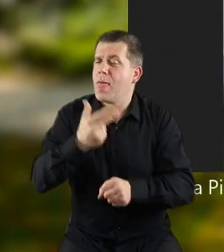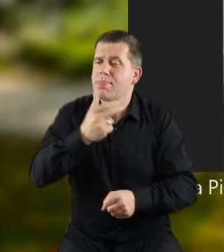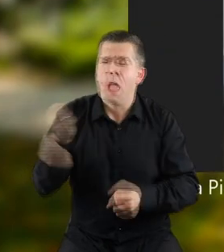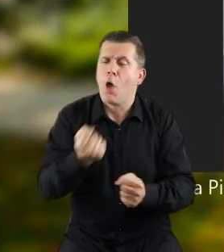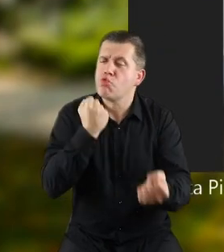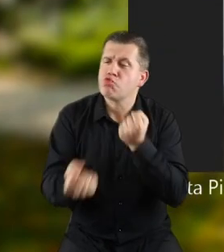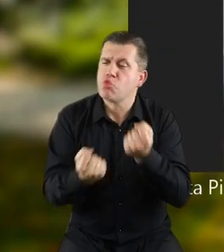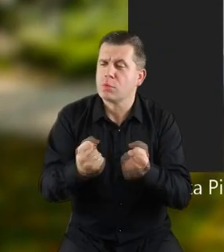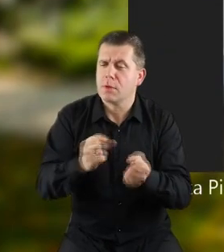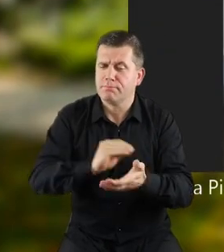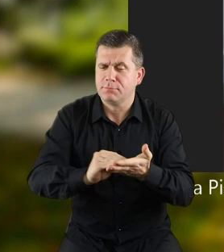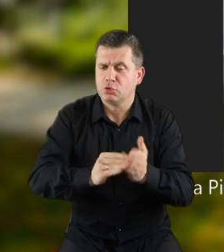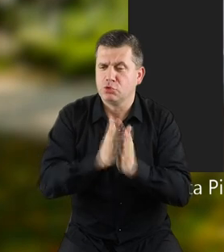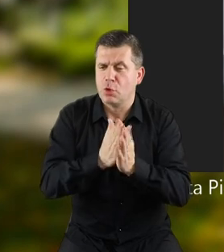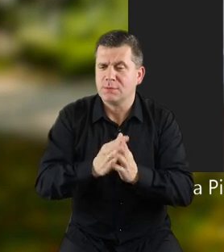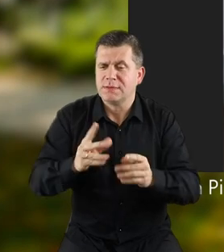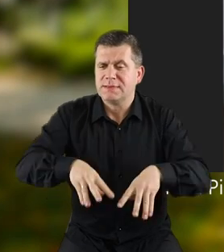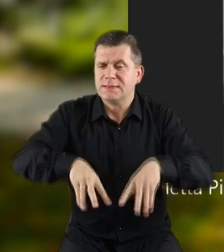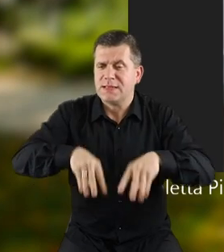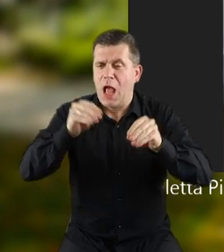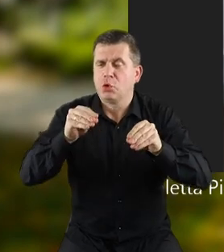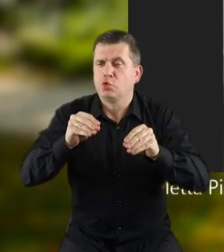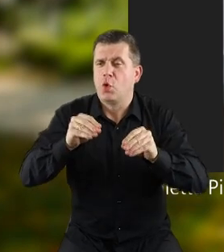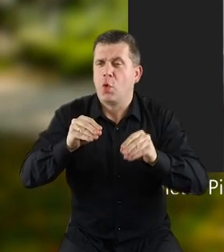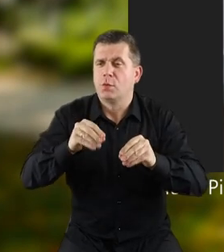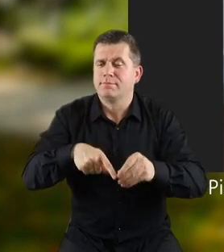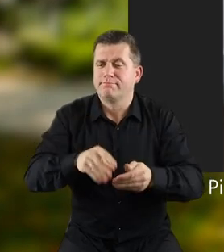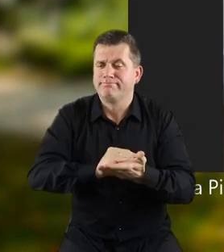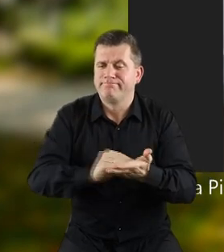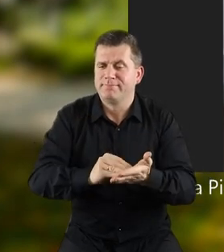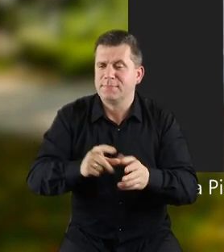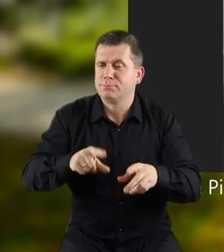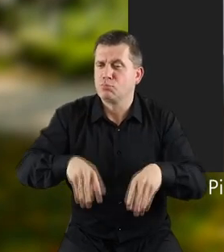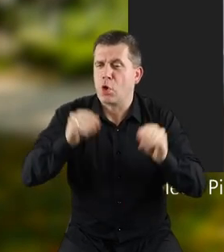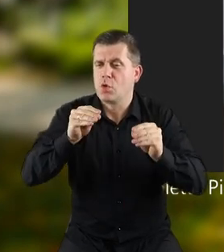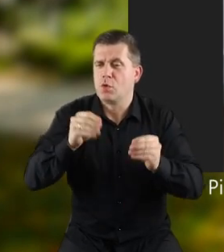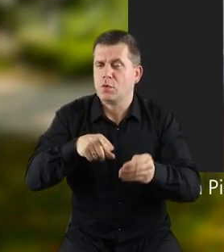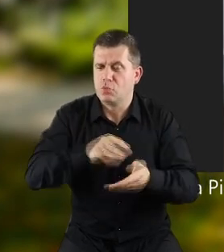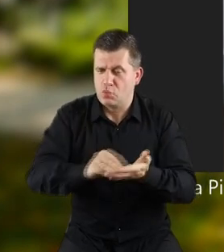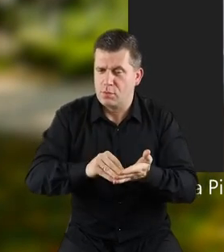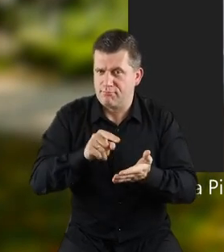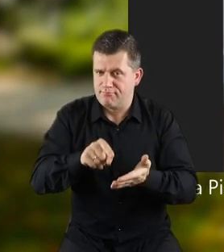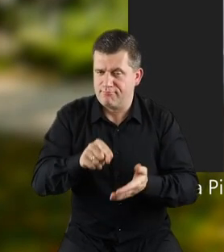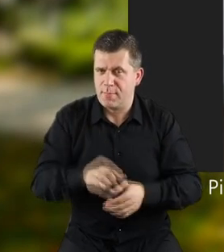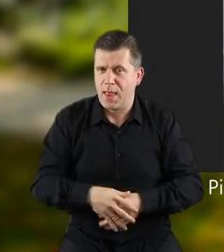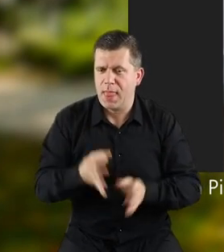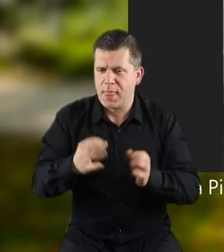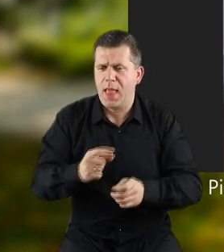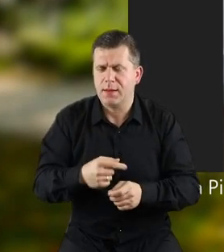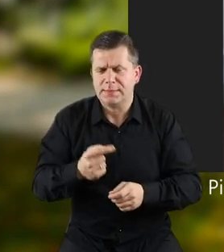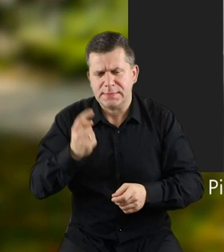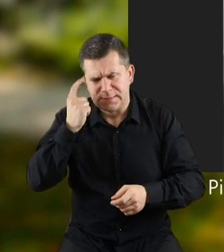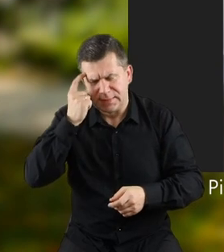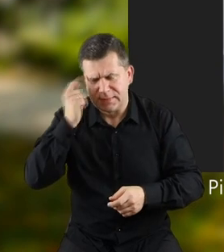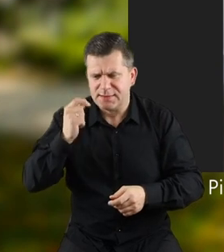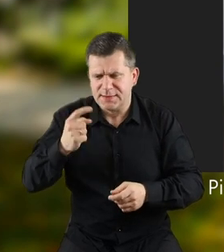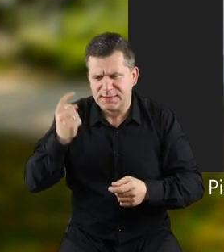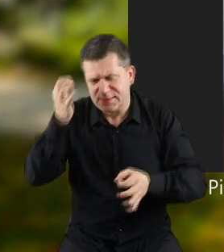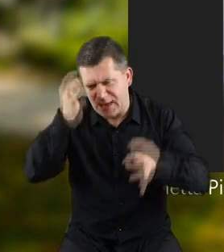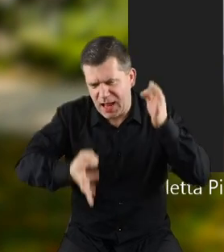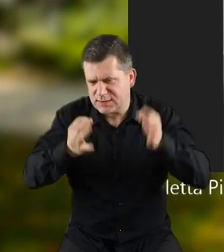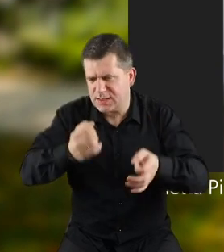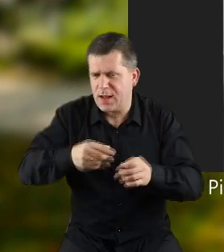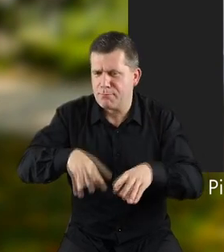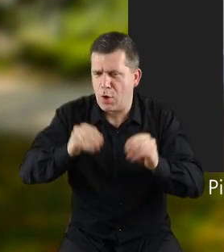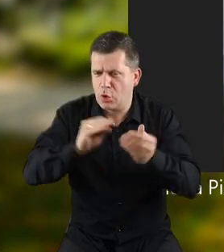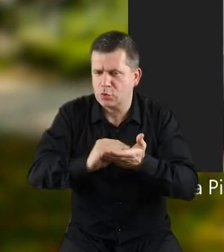jest najtrudniejsze w pisaniu książek. Zacząć książkę. Zacząć pisać. Teraz też się męczę z początkiem.